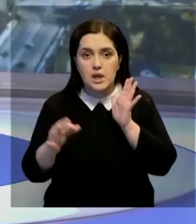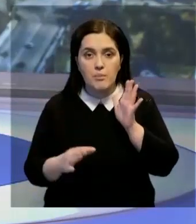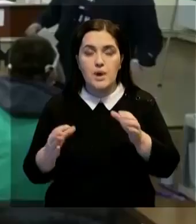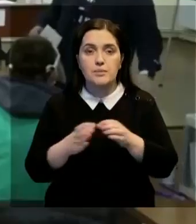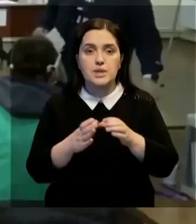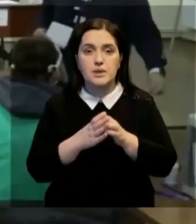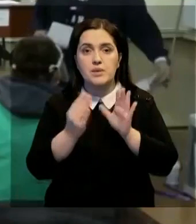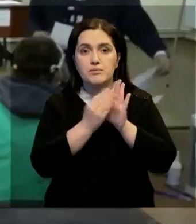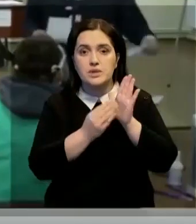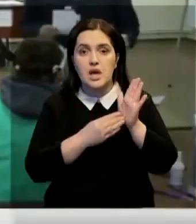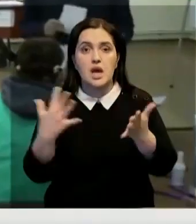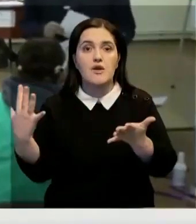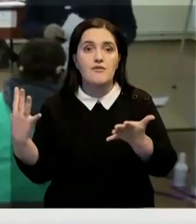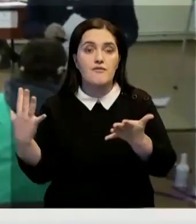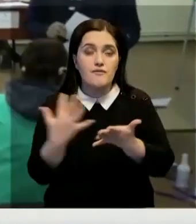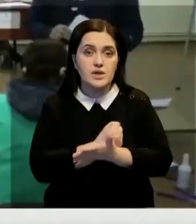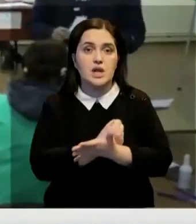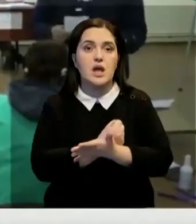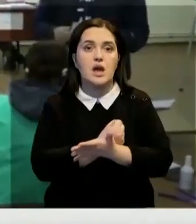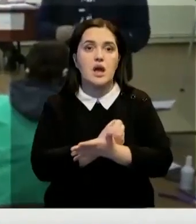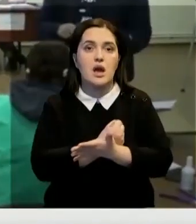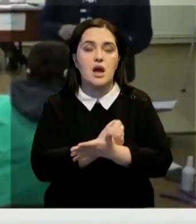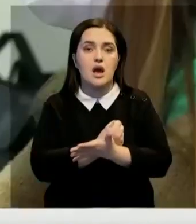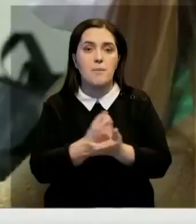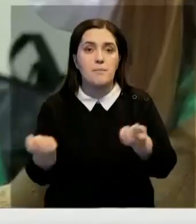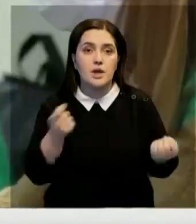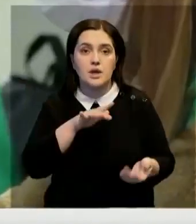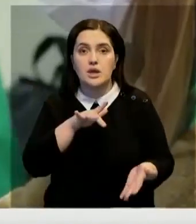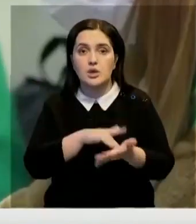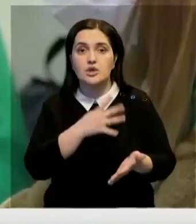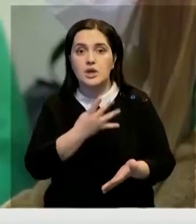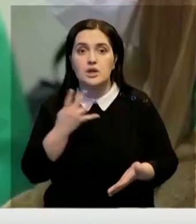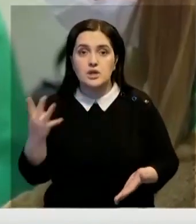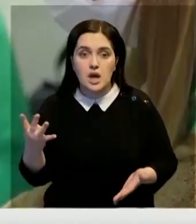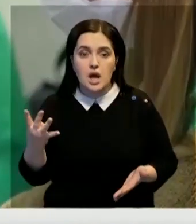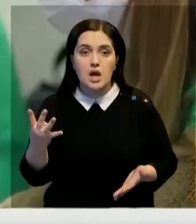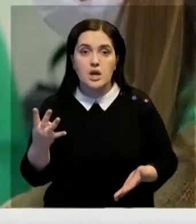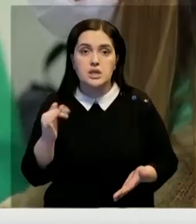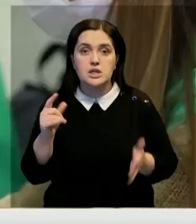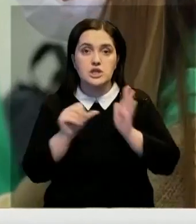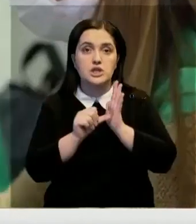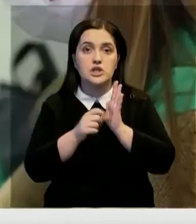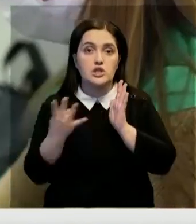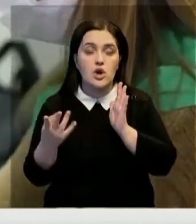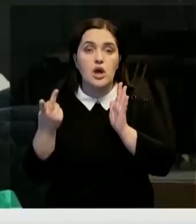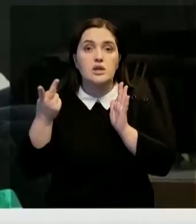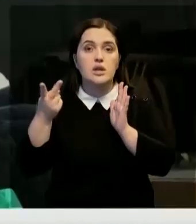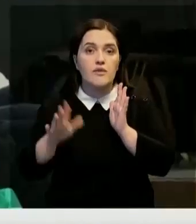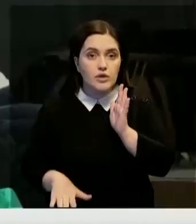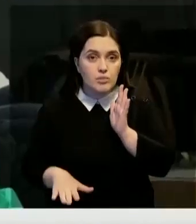% по партийным спискам и выиграла пусты мэров городов с 44 муниципалитетов из 64.